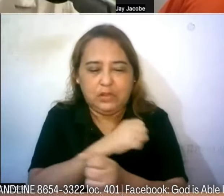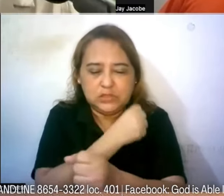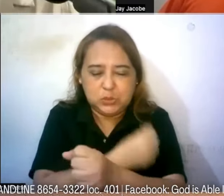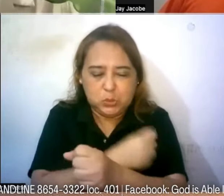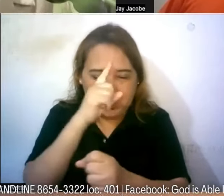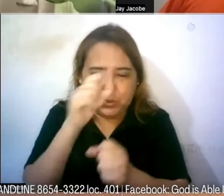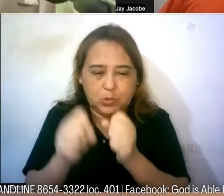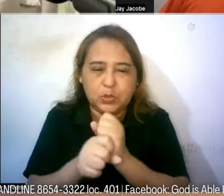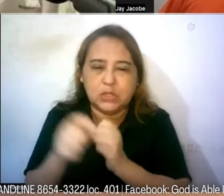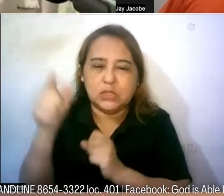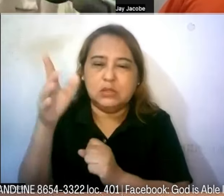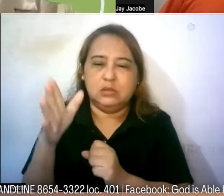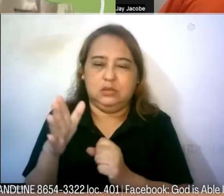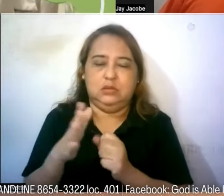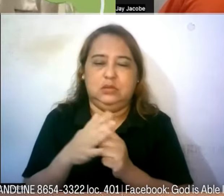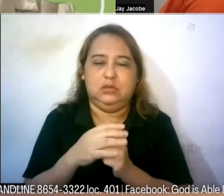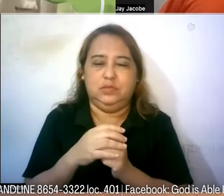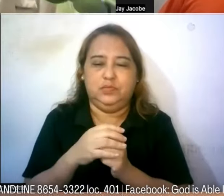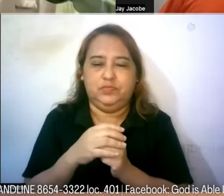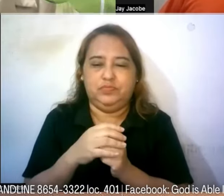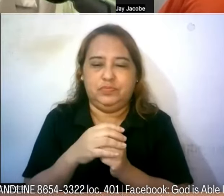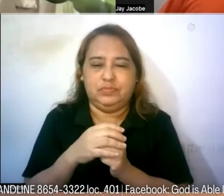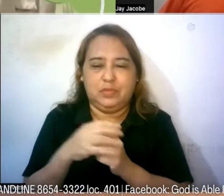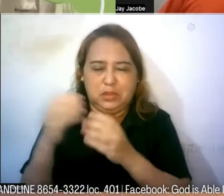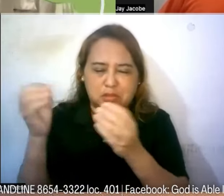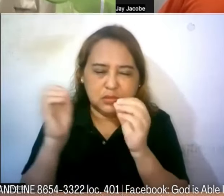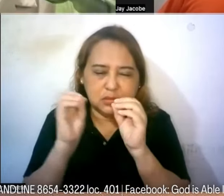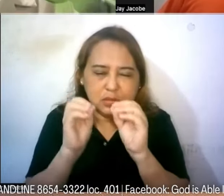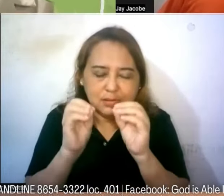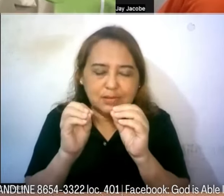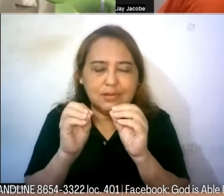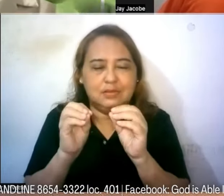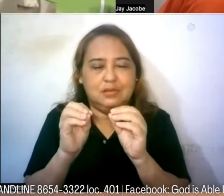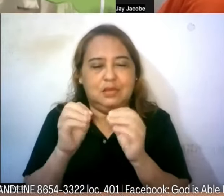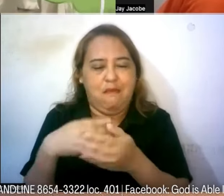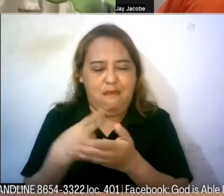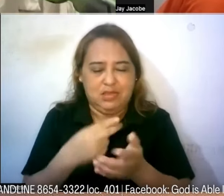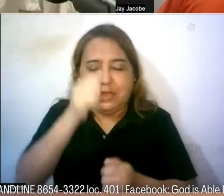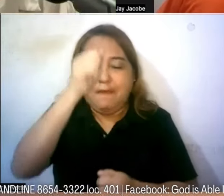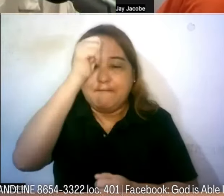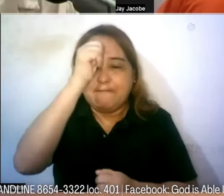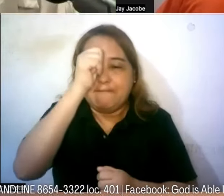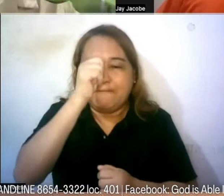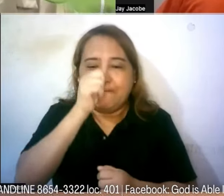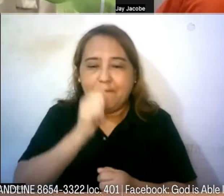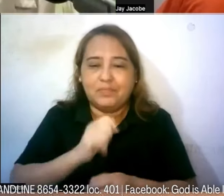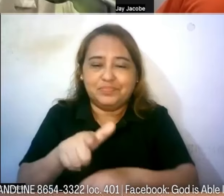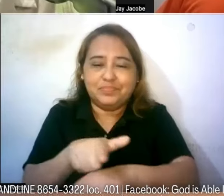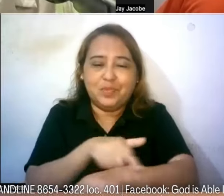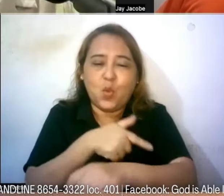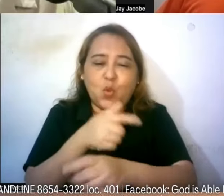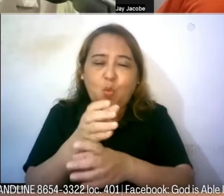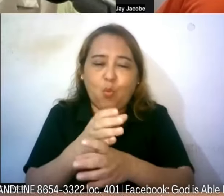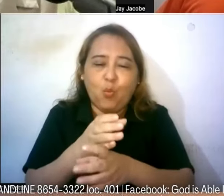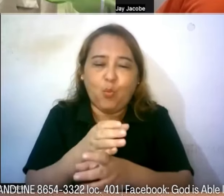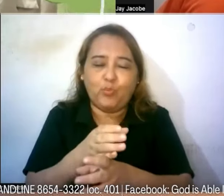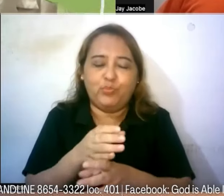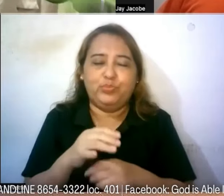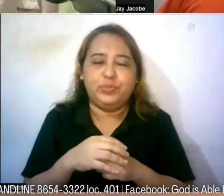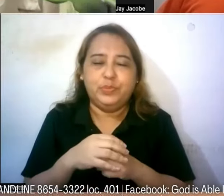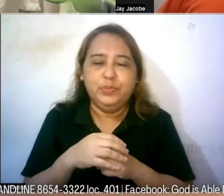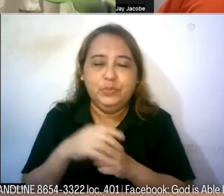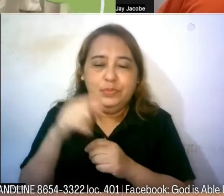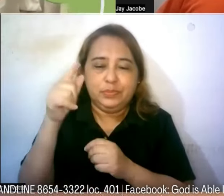the Lord para sa iba sa atin tinuruan ni Lord sa atin pasensya kailangan na mahabang pasensya sa pag-aalaga iba sa atin